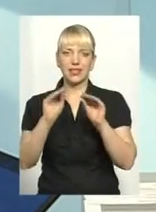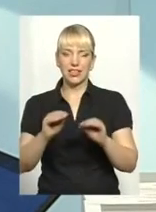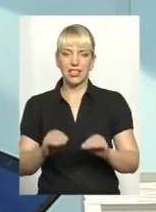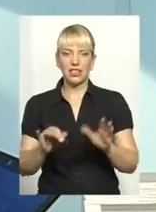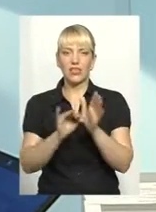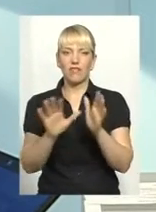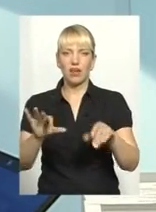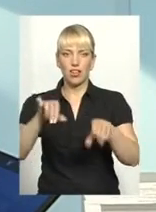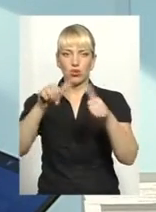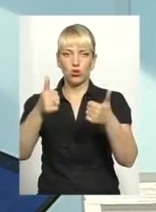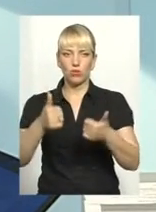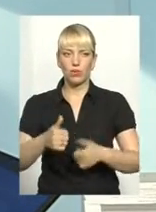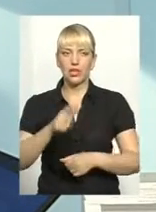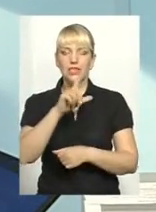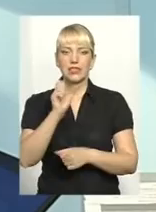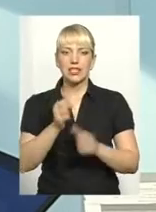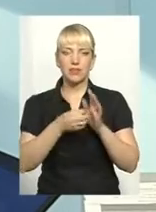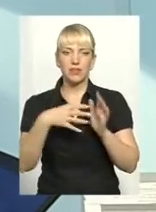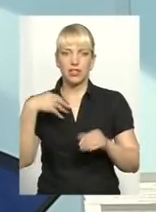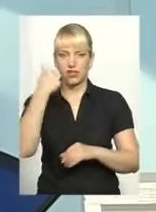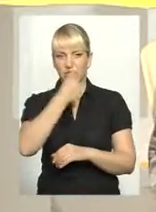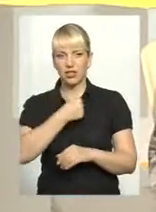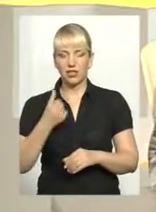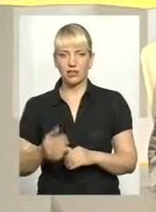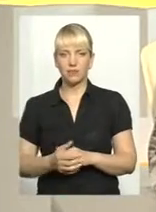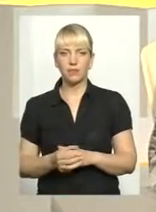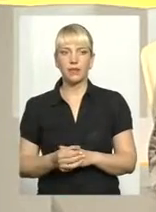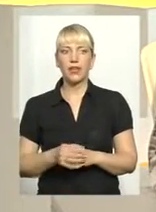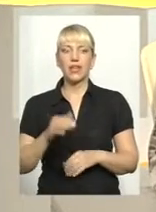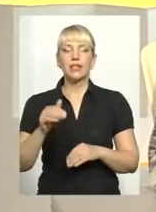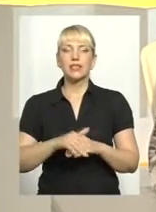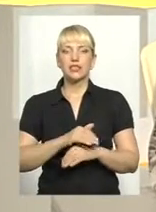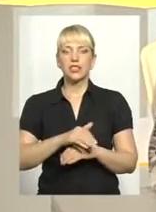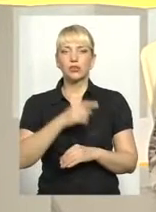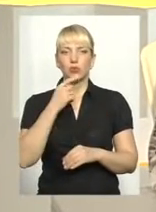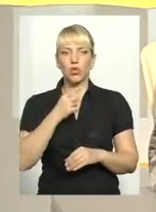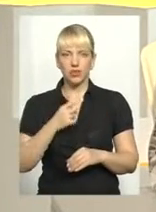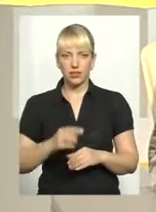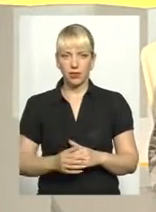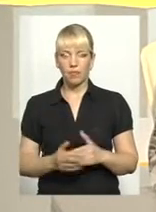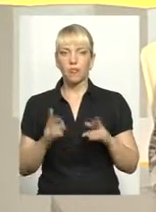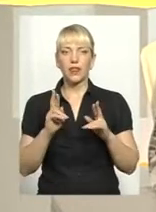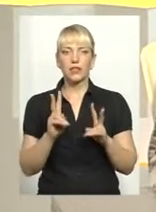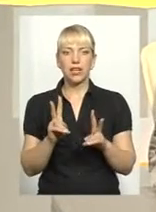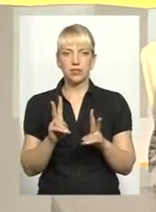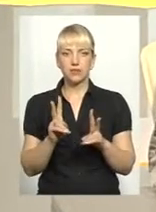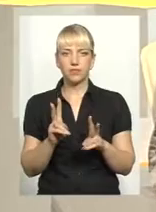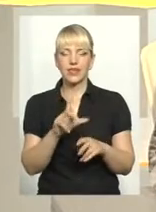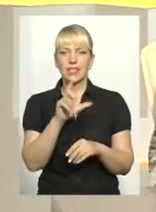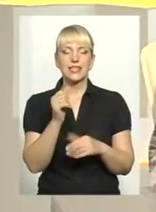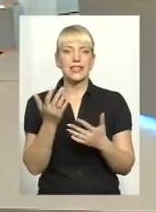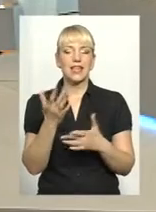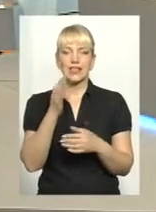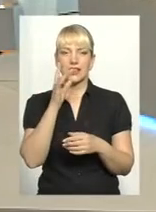електронному вигляді за 15 рік. Скажіть, будь ласка, за який